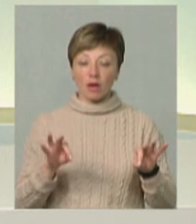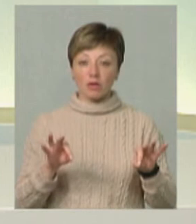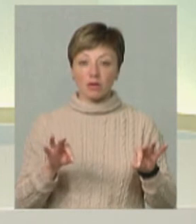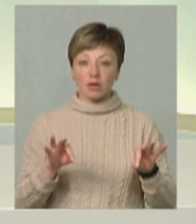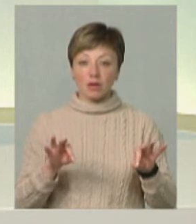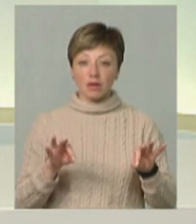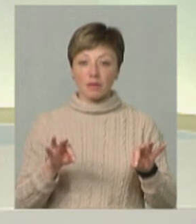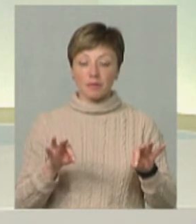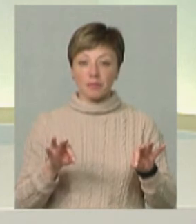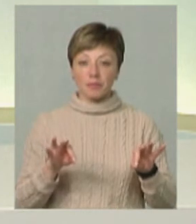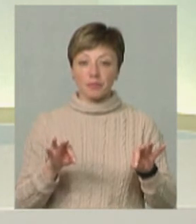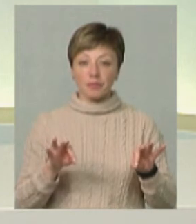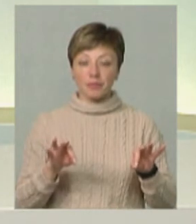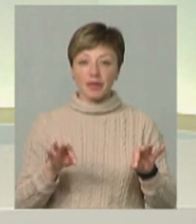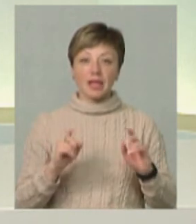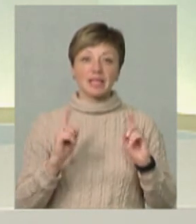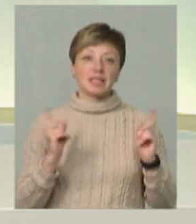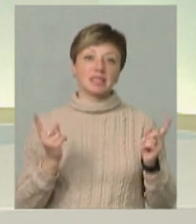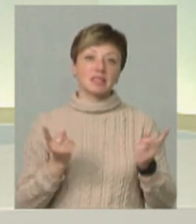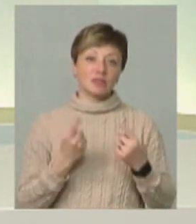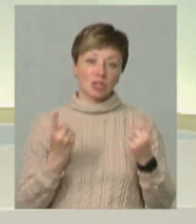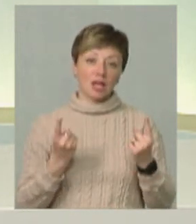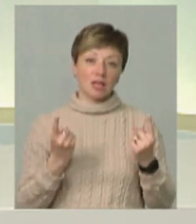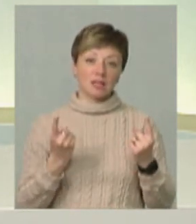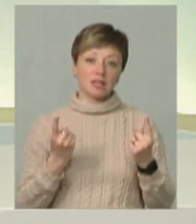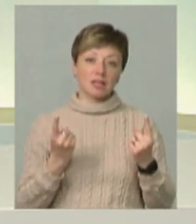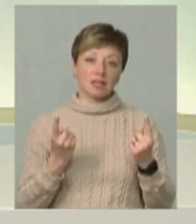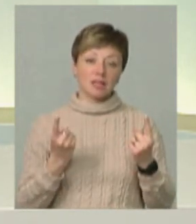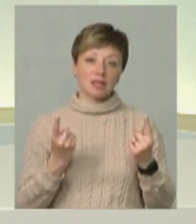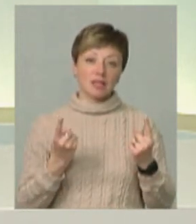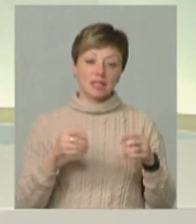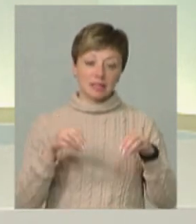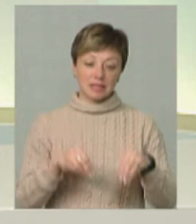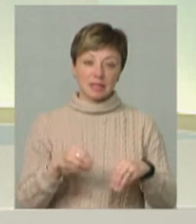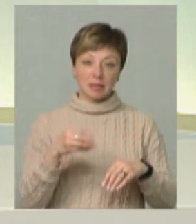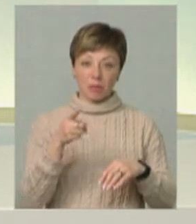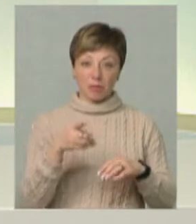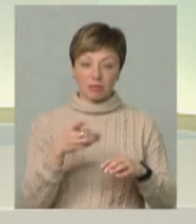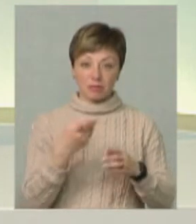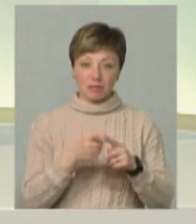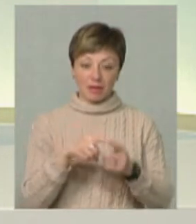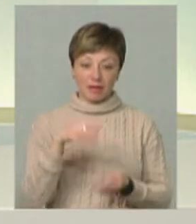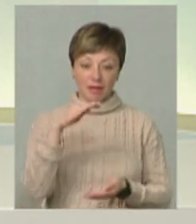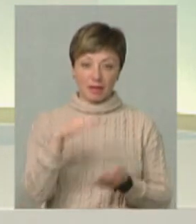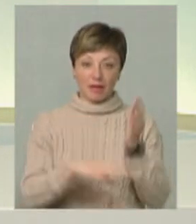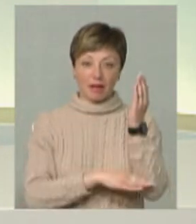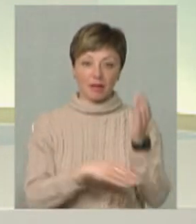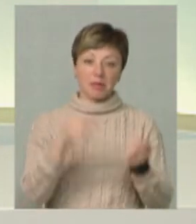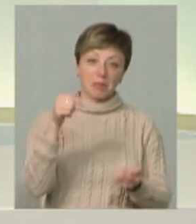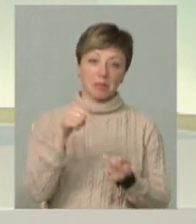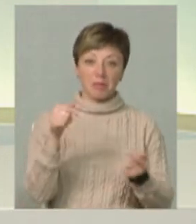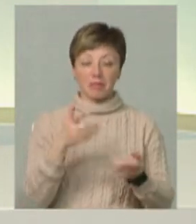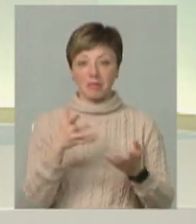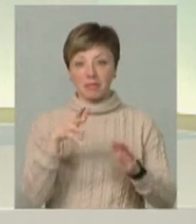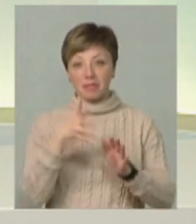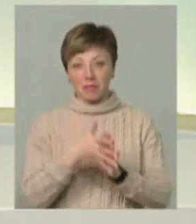не просто, скажу, дивіться, просто звичайний відкритий сінці і звикрити економію системою. Ти його посадив. Прийметься, не прийметься.